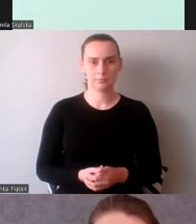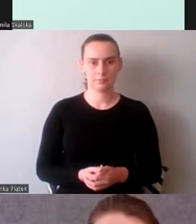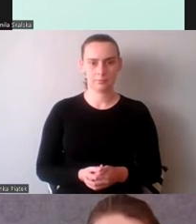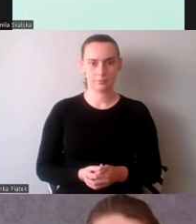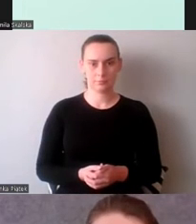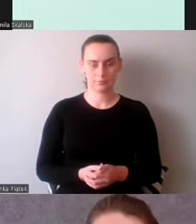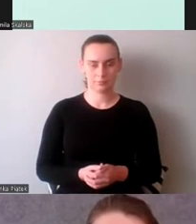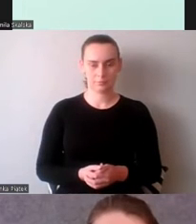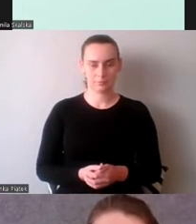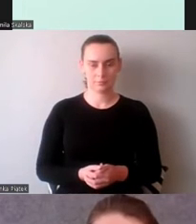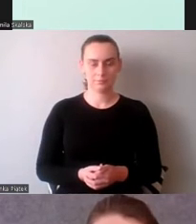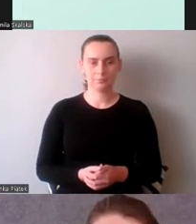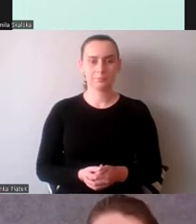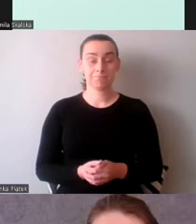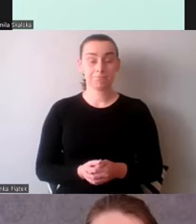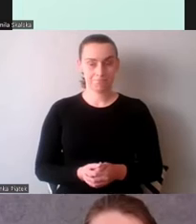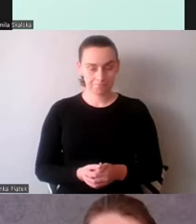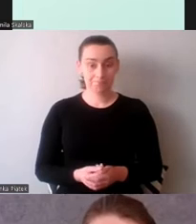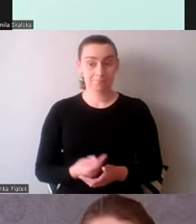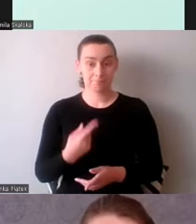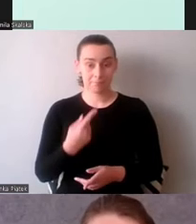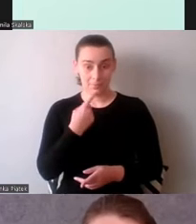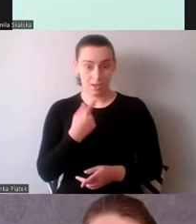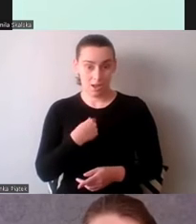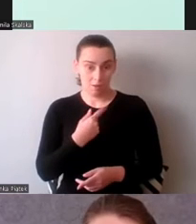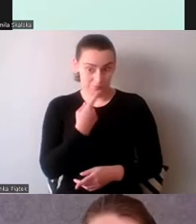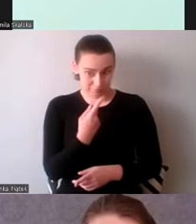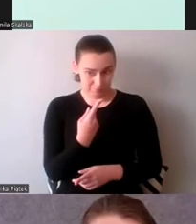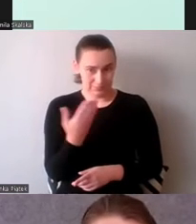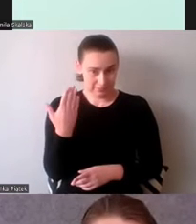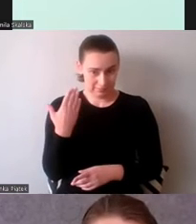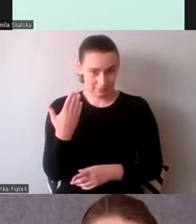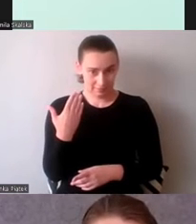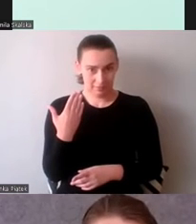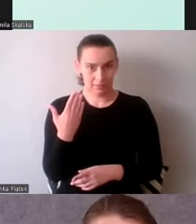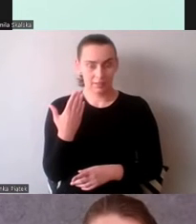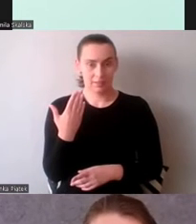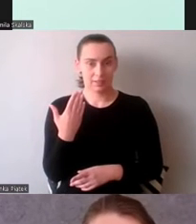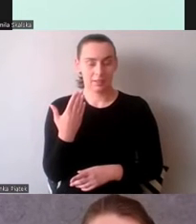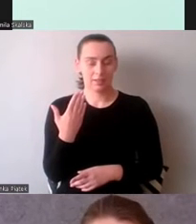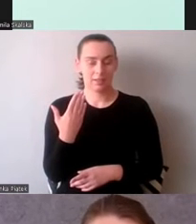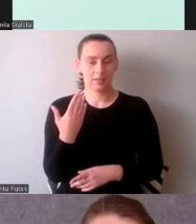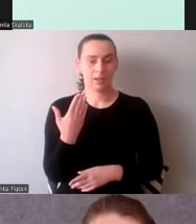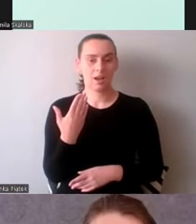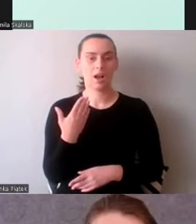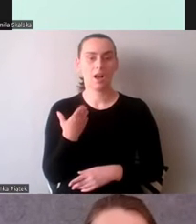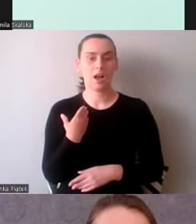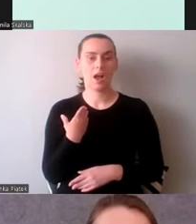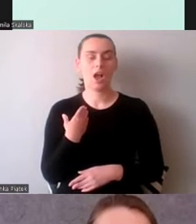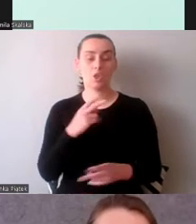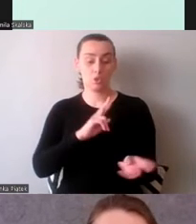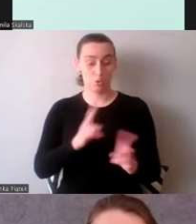Jak już wspomniałam, ponieważ wypowiedzi tłumacza